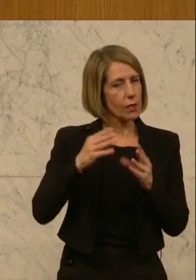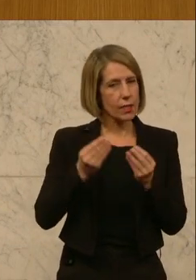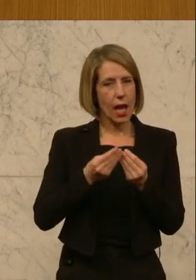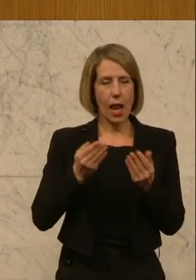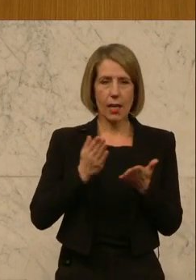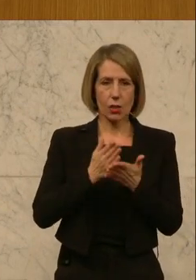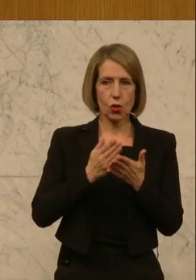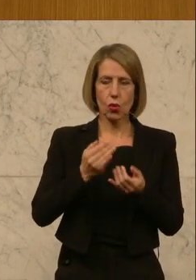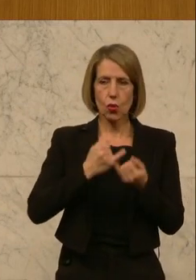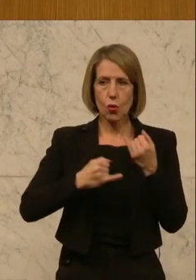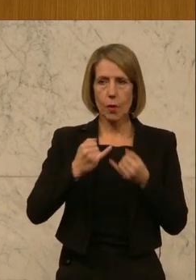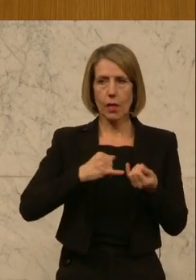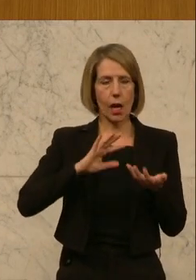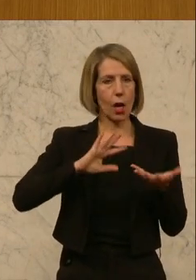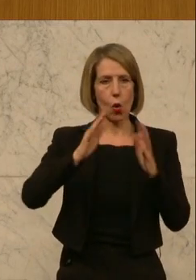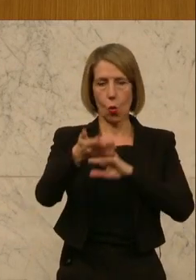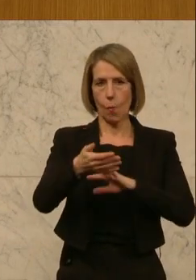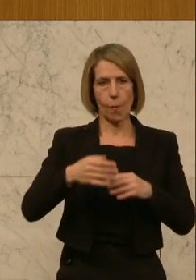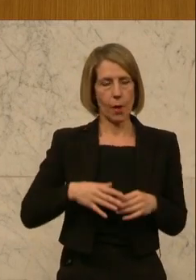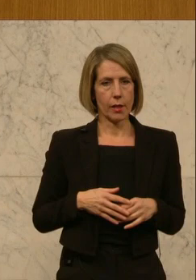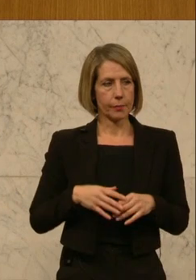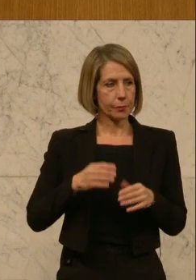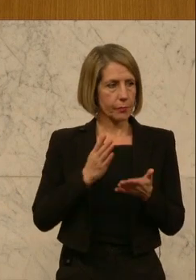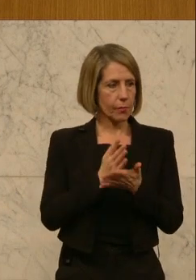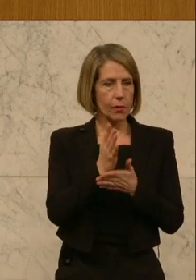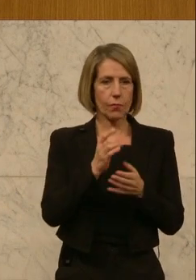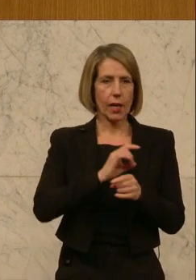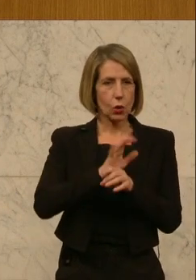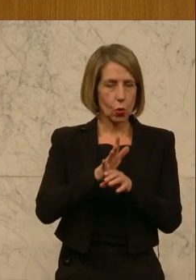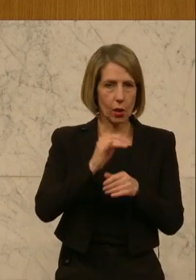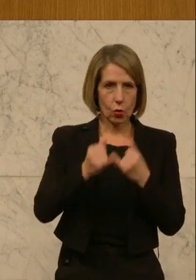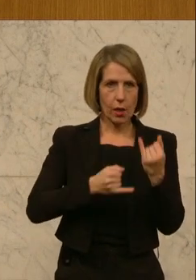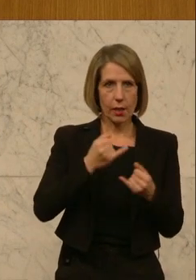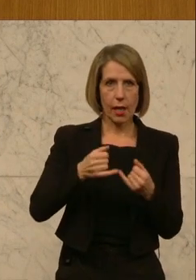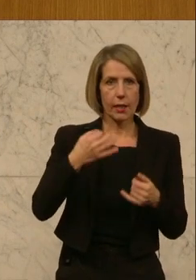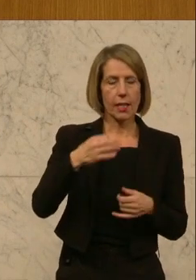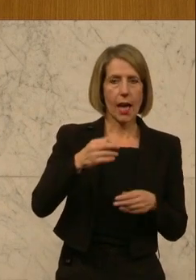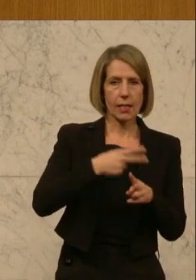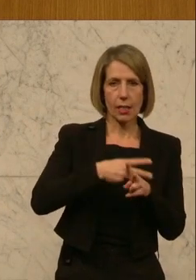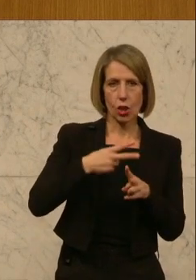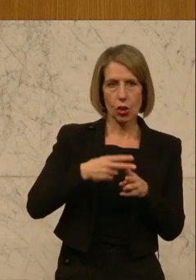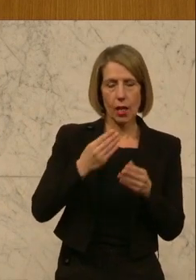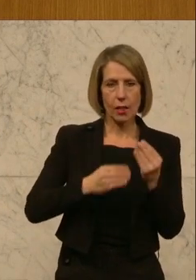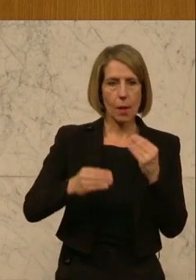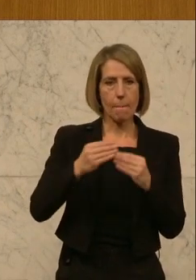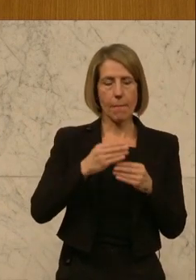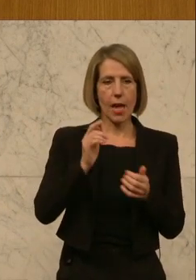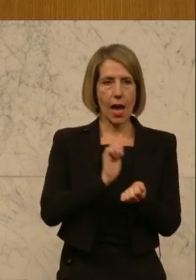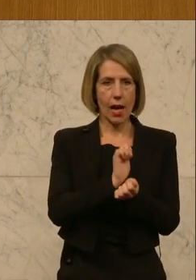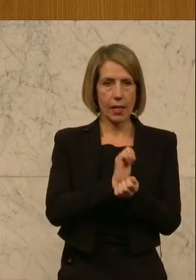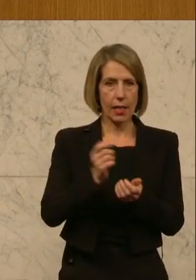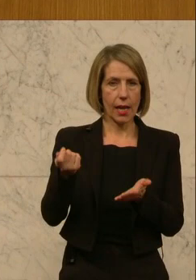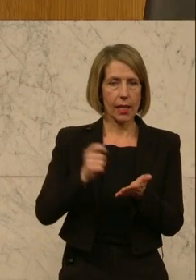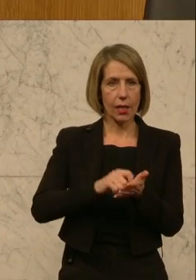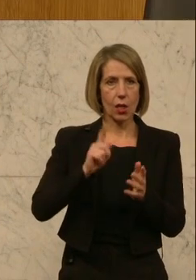den Haufen geworfen worden. In den Corona-Jahren wurden von einzelnen Staaten mehr Anleihen aufgekauft, als die insgesamt